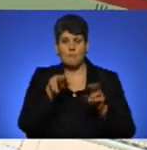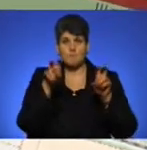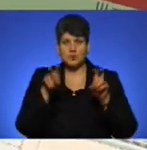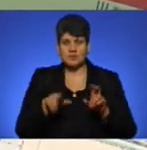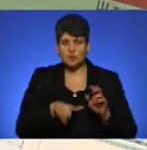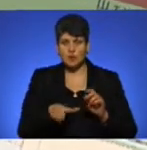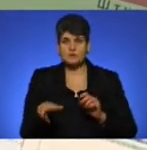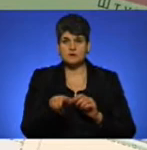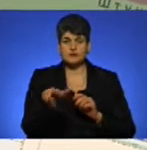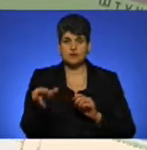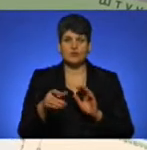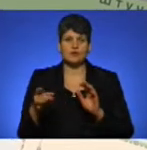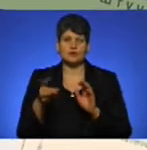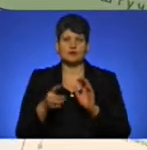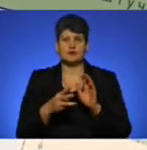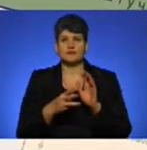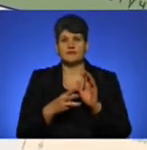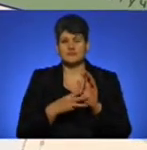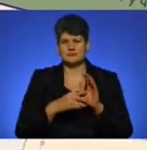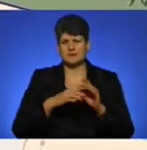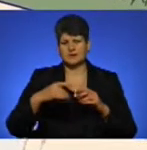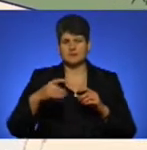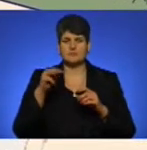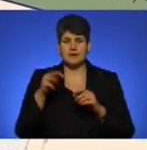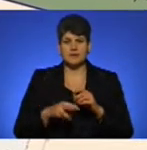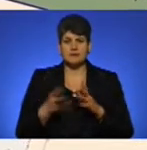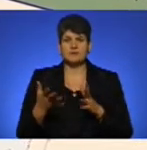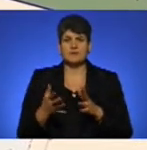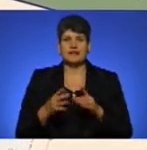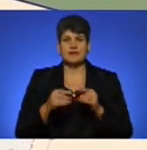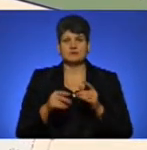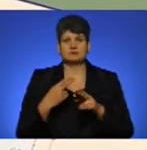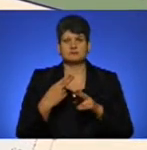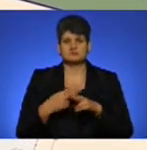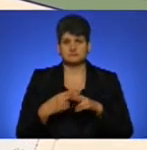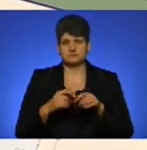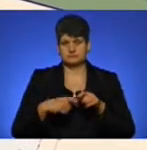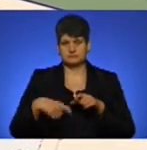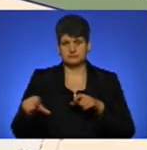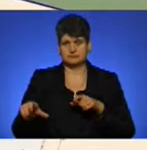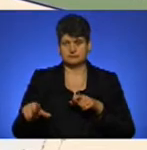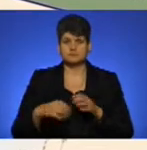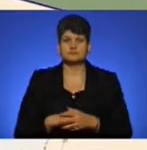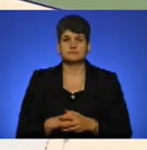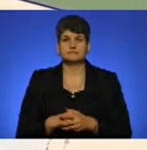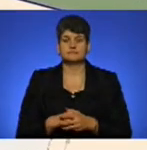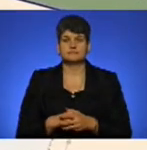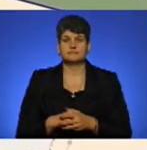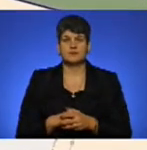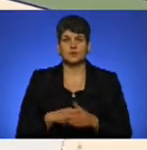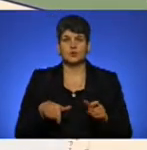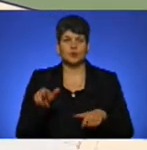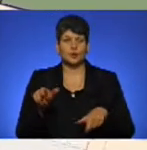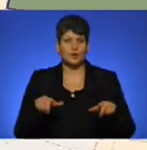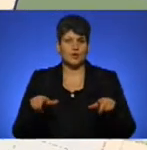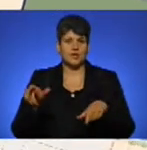2008 метрів на 42 метри із покриттям армований бетон PCN-20. Руліжні доріжки